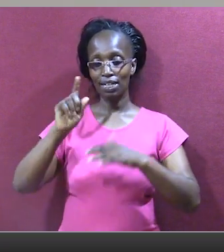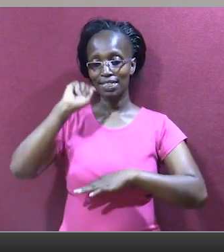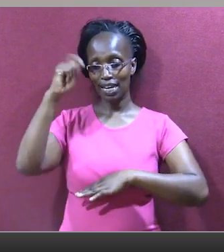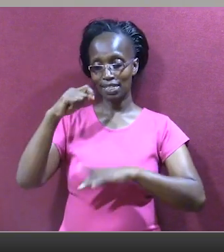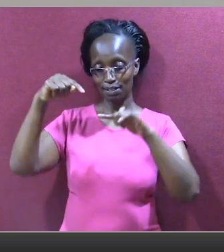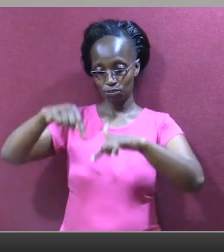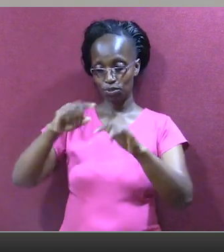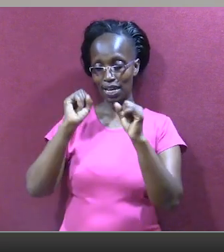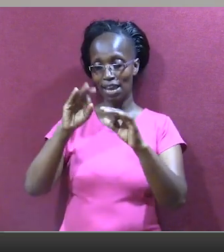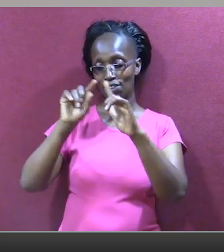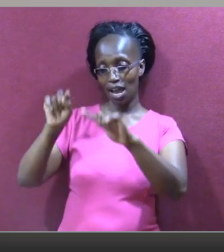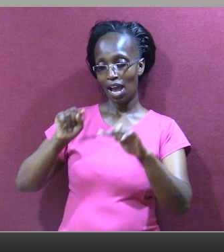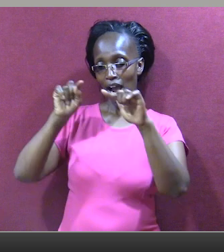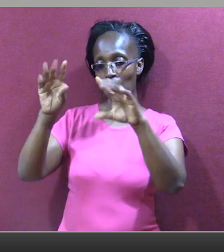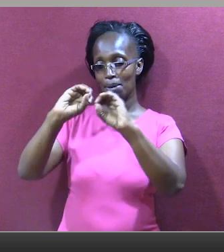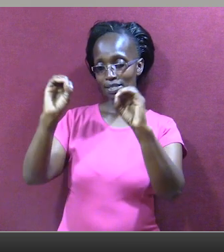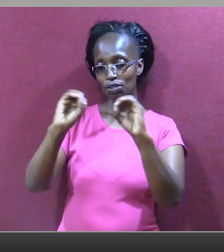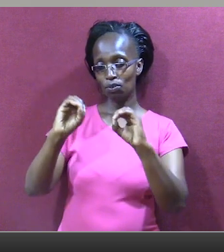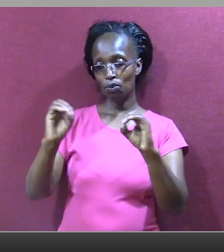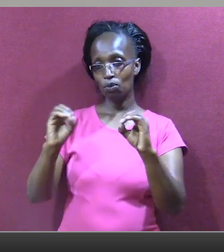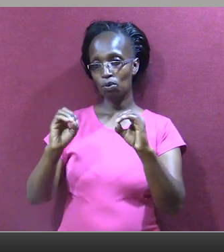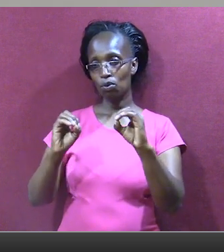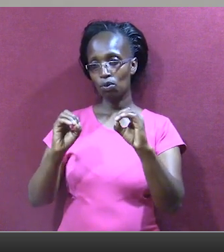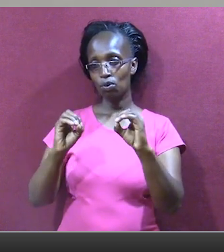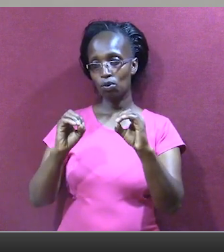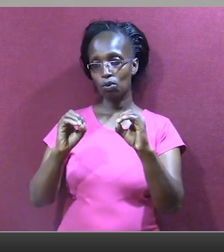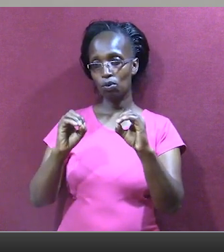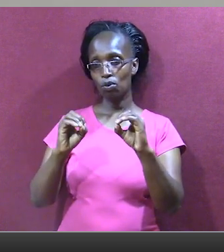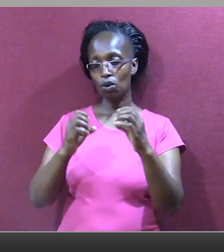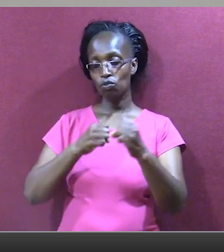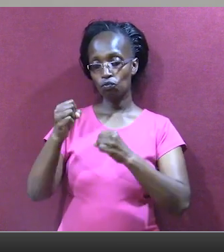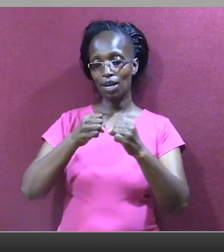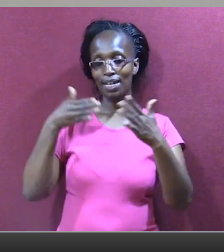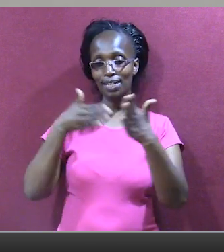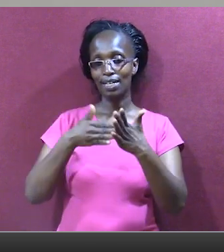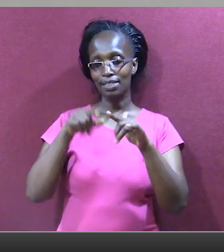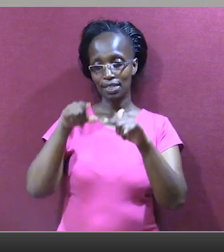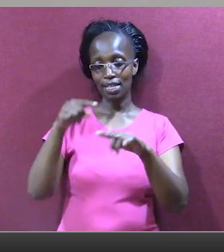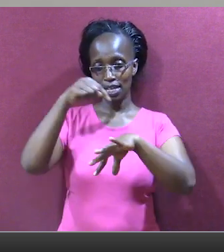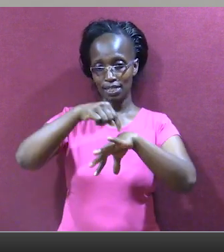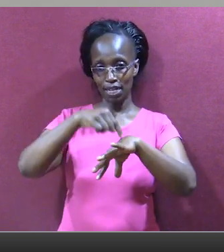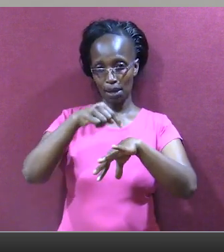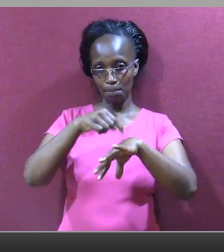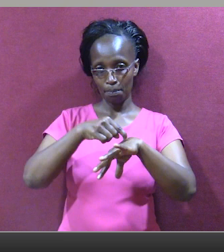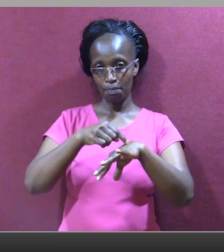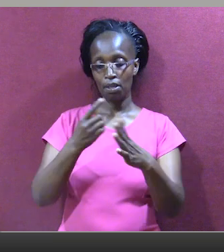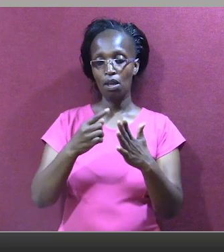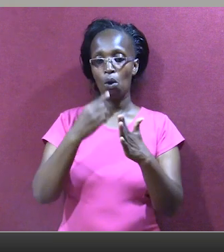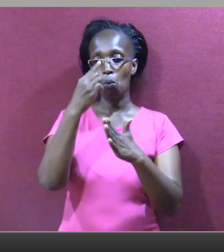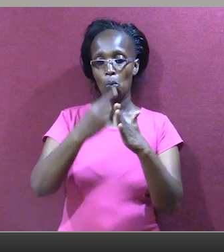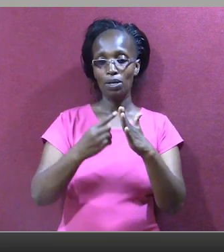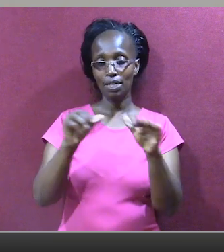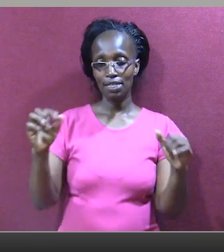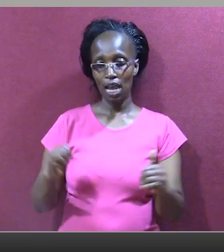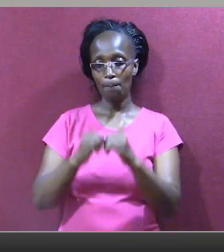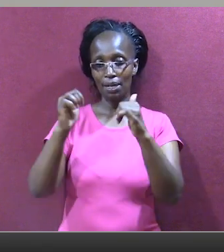today, if you don't come out to fight this illegitimate regime The reign of terror by the